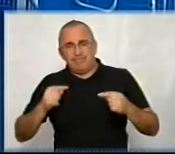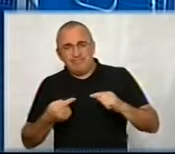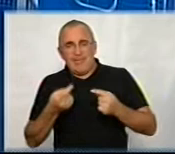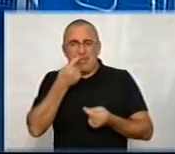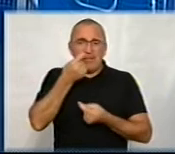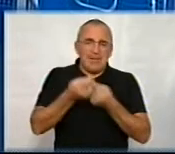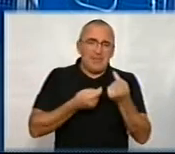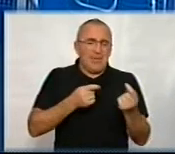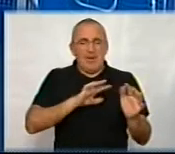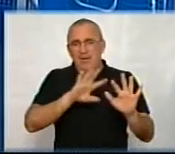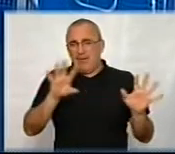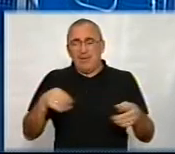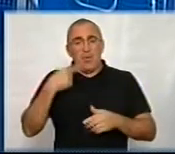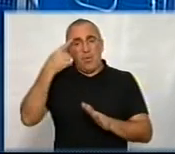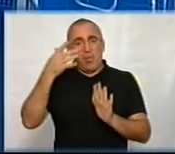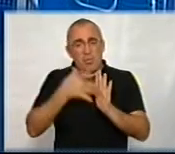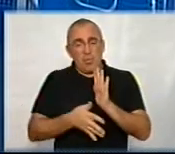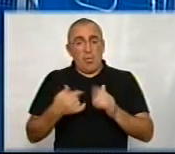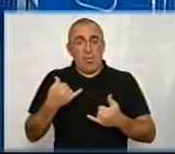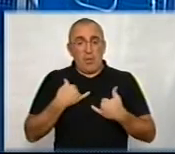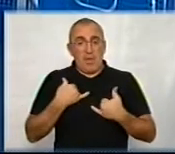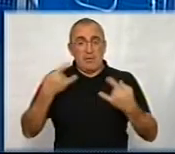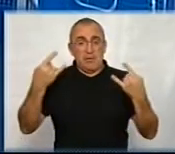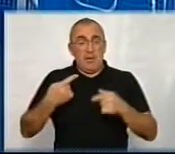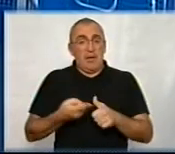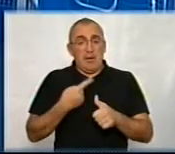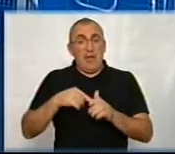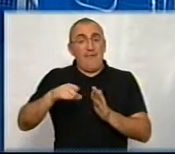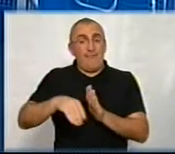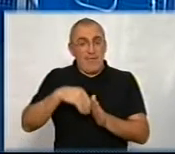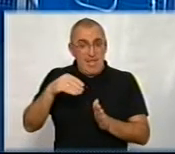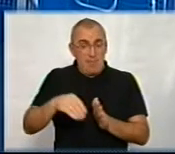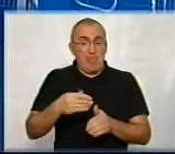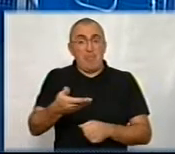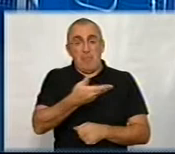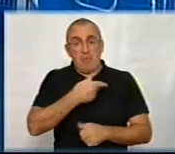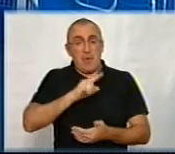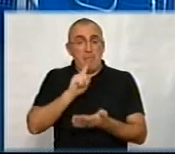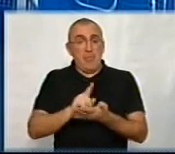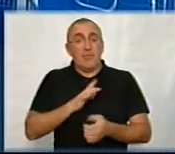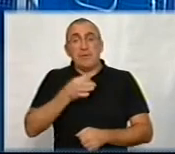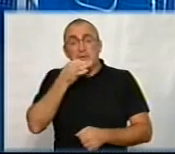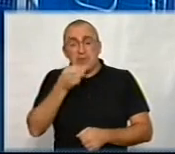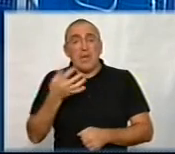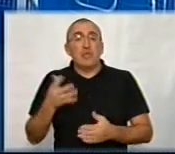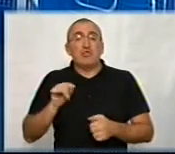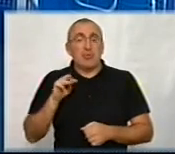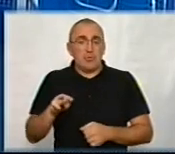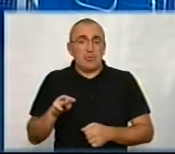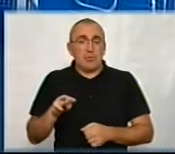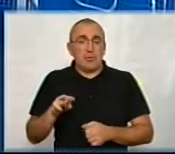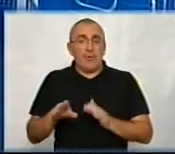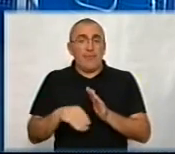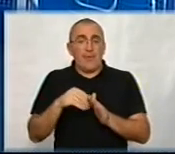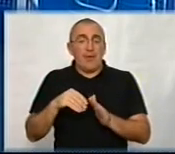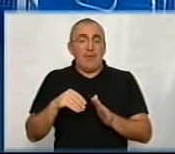дрібнички. Я так розумію, оскільки в нас передача називається «Вибори», то ми повинні сказати, яким чином взагалі результат